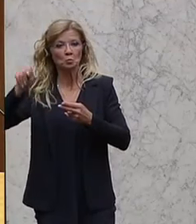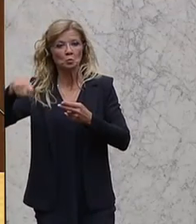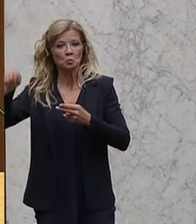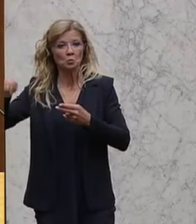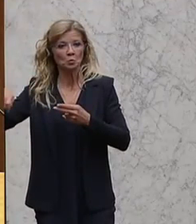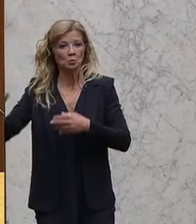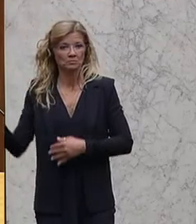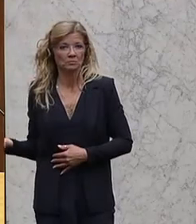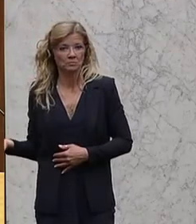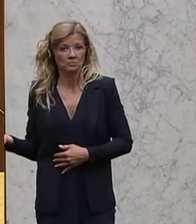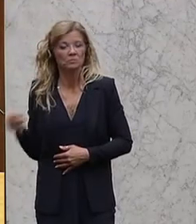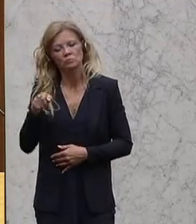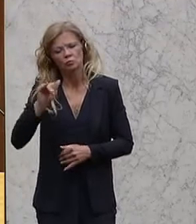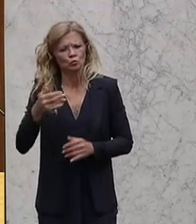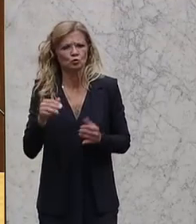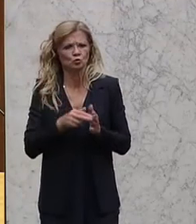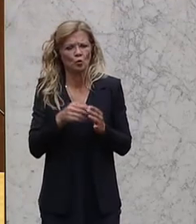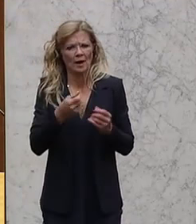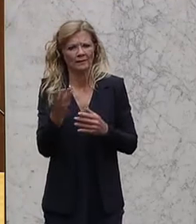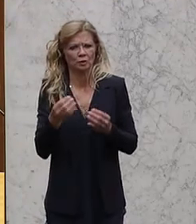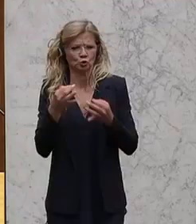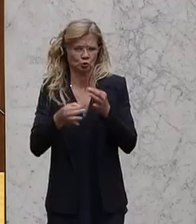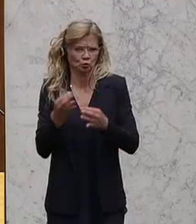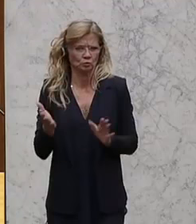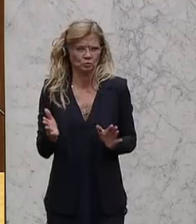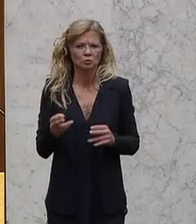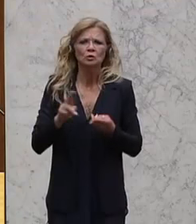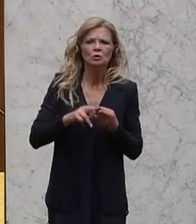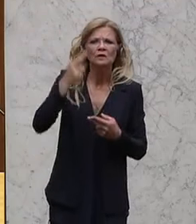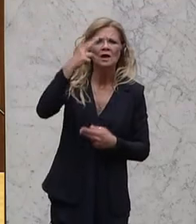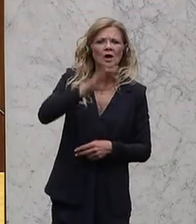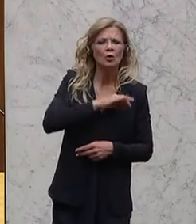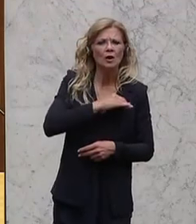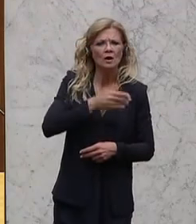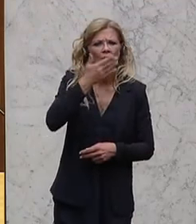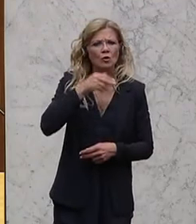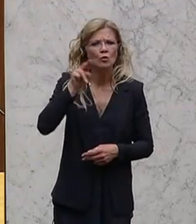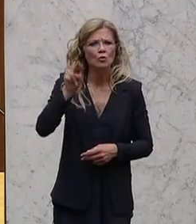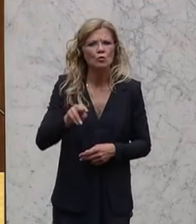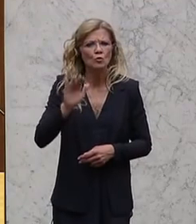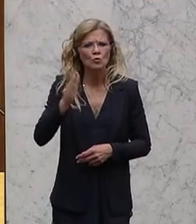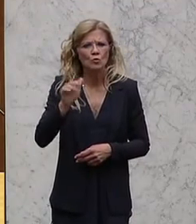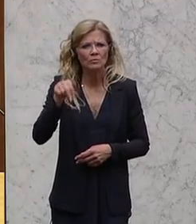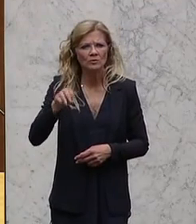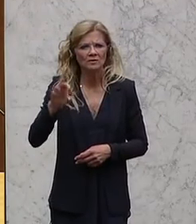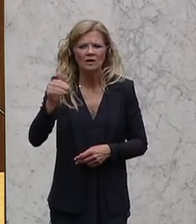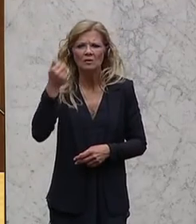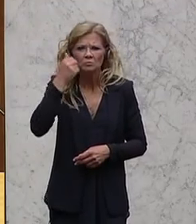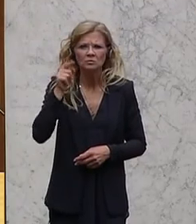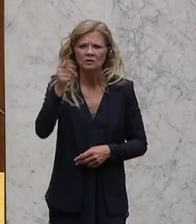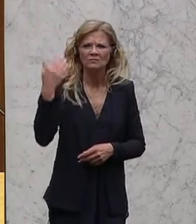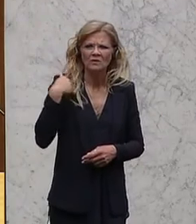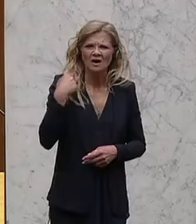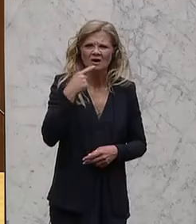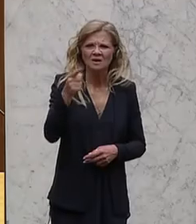zu tun. Und Herr Kollege Hübner, ein Wort zu Ihrem Hinweis, dass hier politischer Einfluss